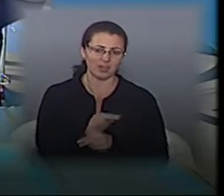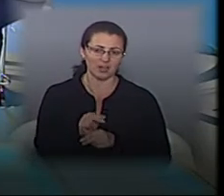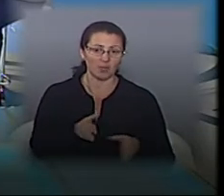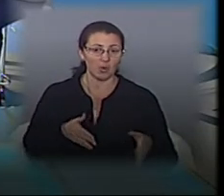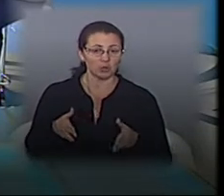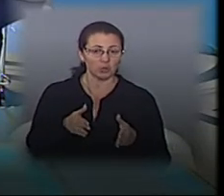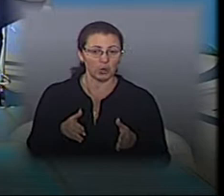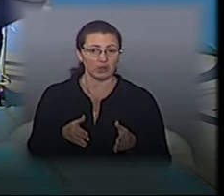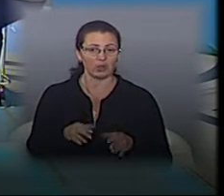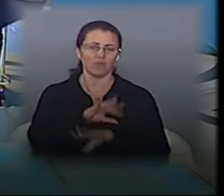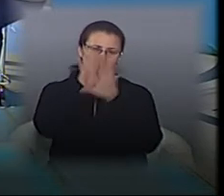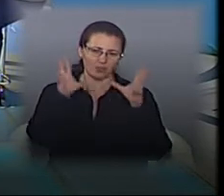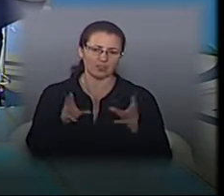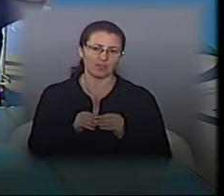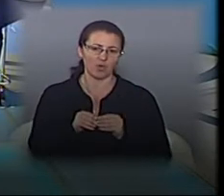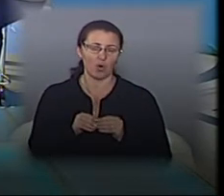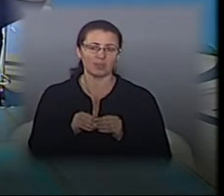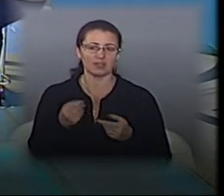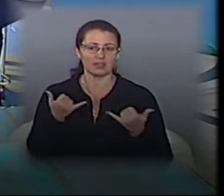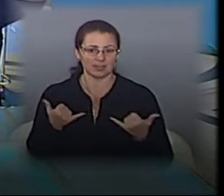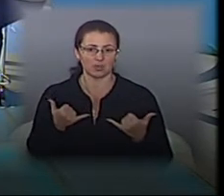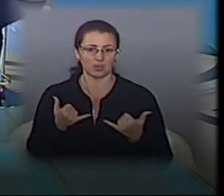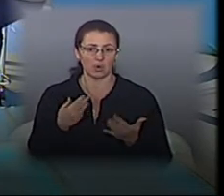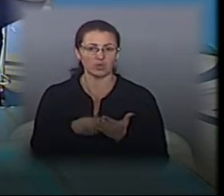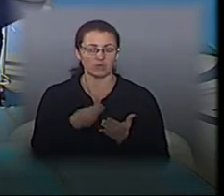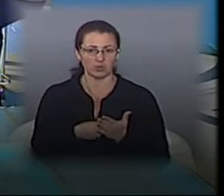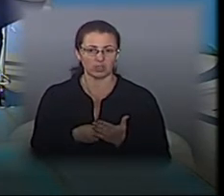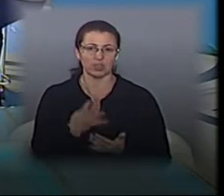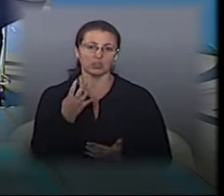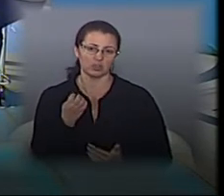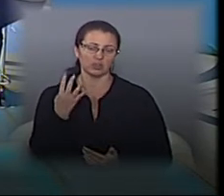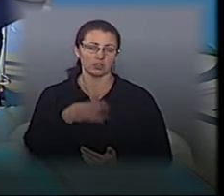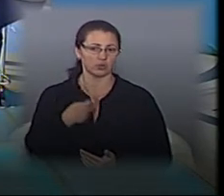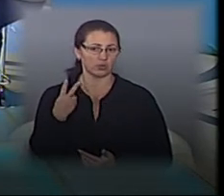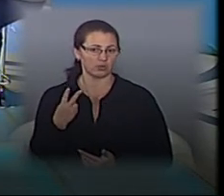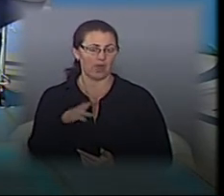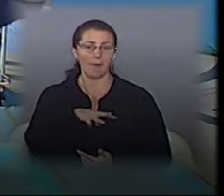тобто все в комплексі, це на сьогодні в бюджеті складає 442 мільйони.